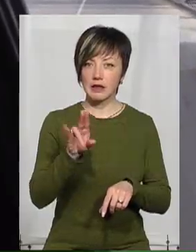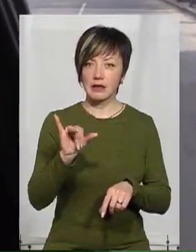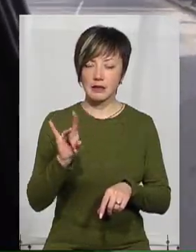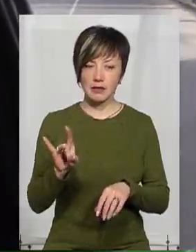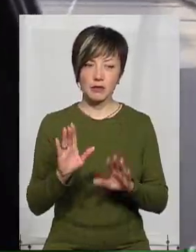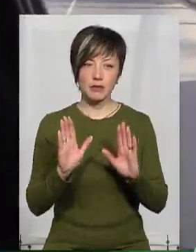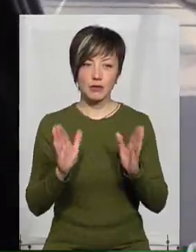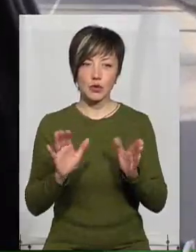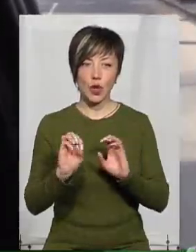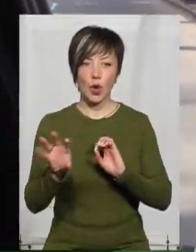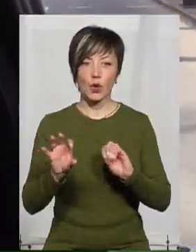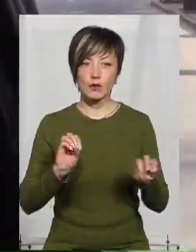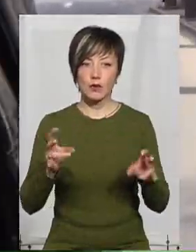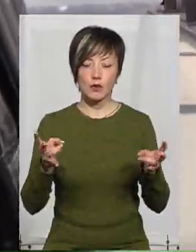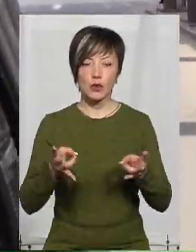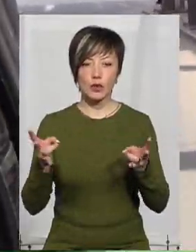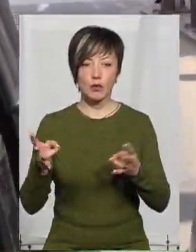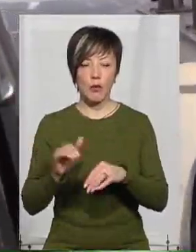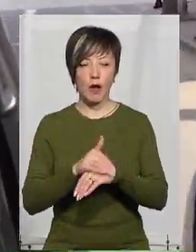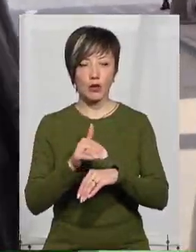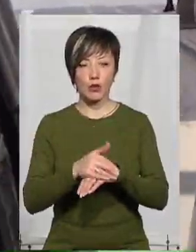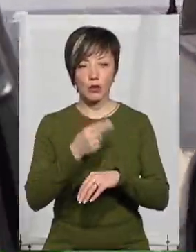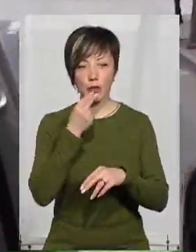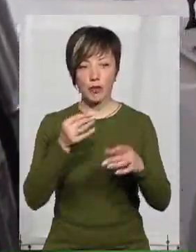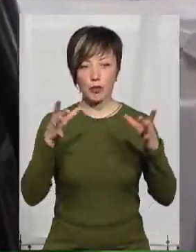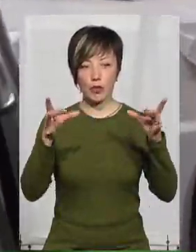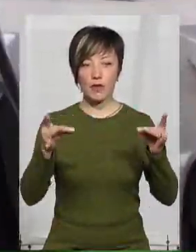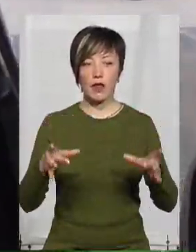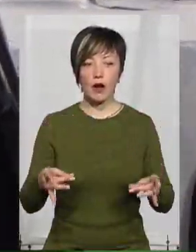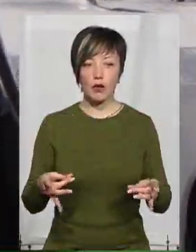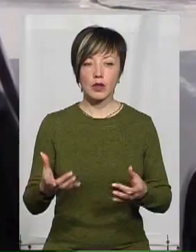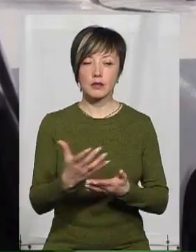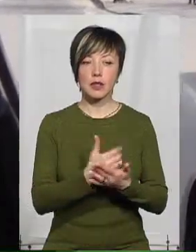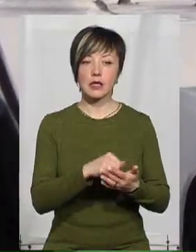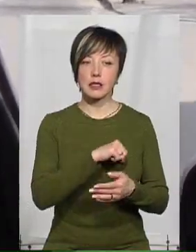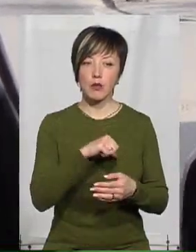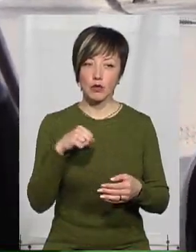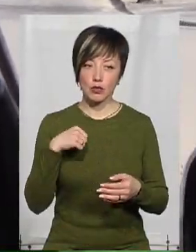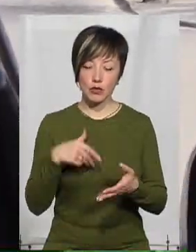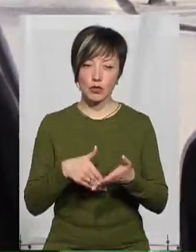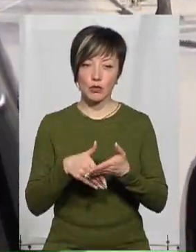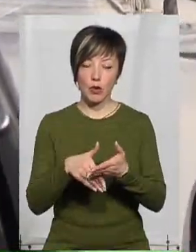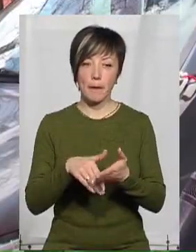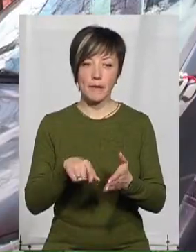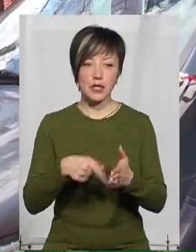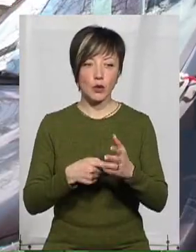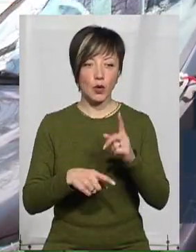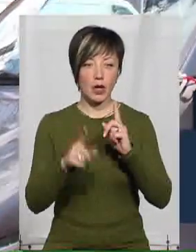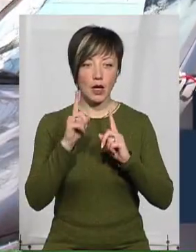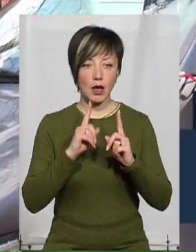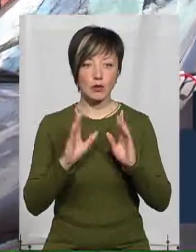лицарі будуть розвозити потребуючим і благодійні продуктові набори, які збиратимуть самотужки та за допомогою міської ради.